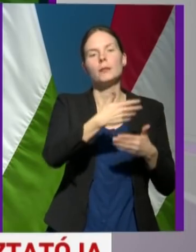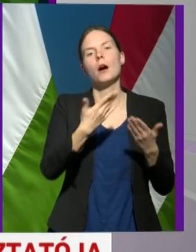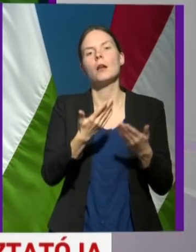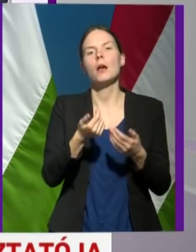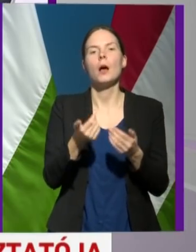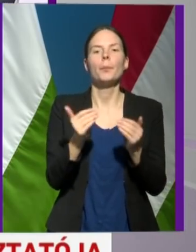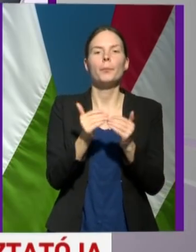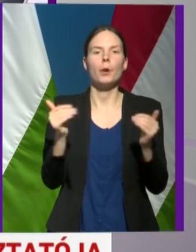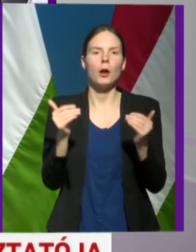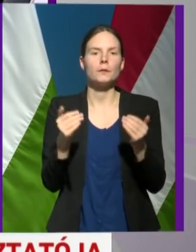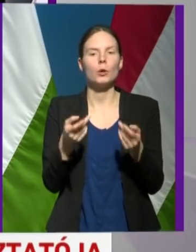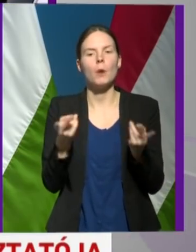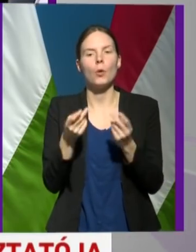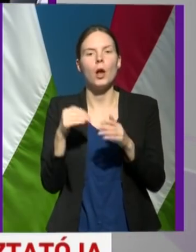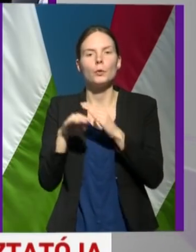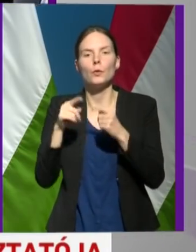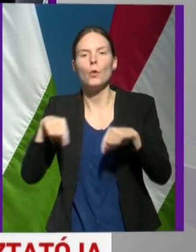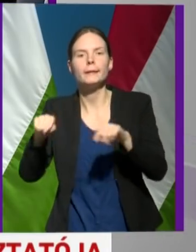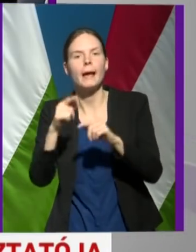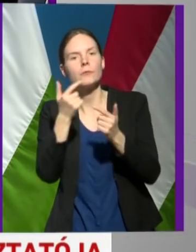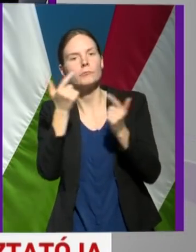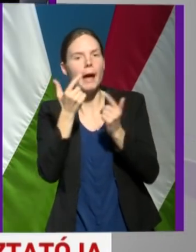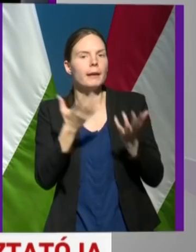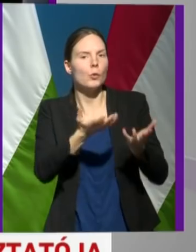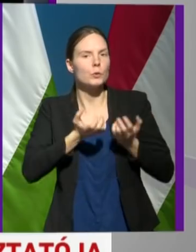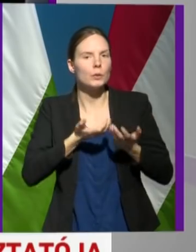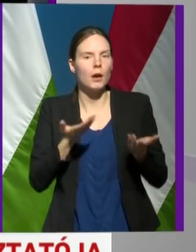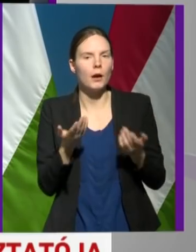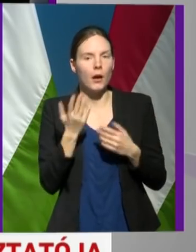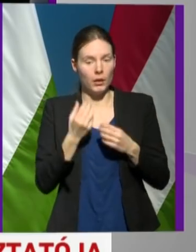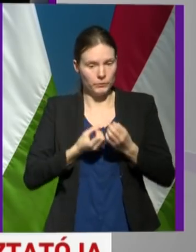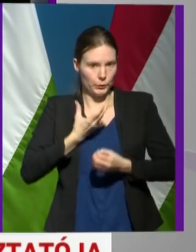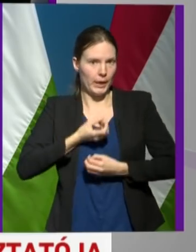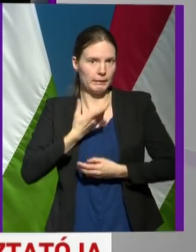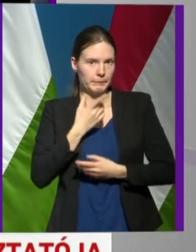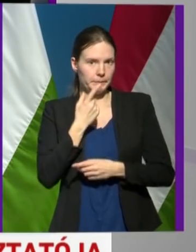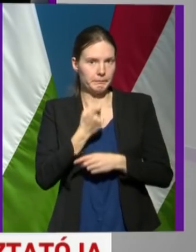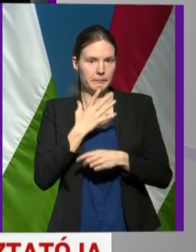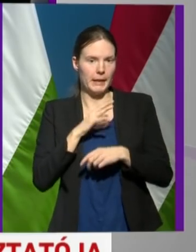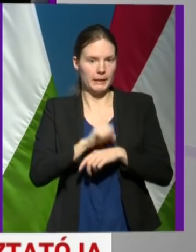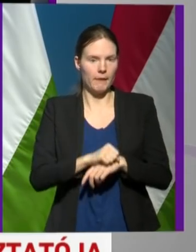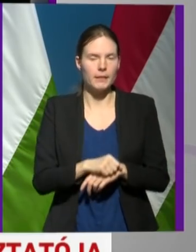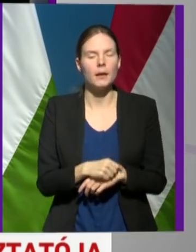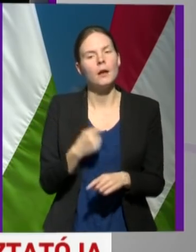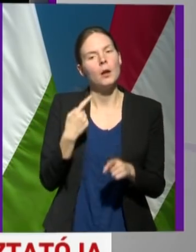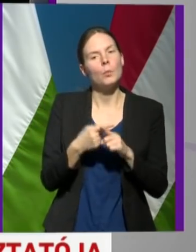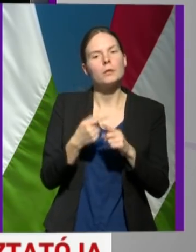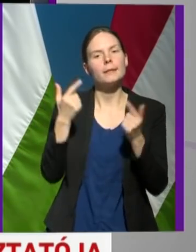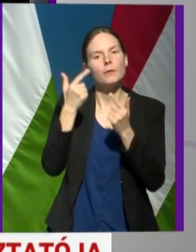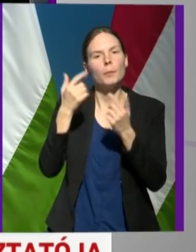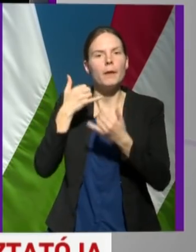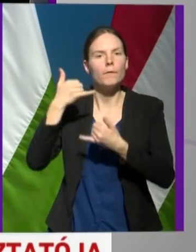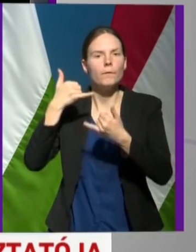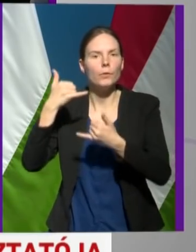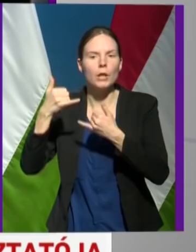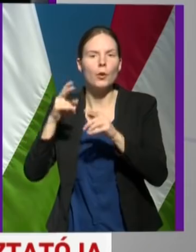ahol a külföldiek tájékozódhatnak arról, hogy mi a teendő esetleg tüneteket észlenek magukon, illetve ezen a bizonyos információs vonalon beszél